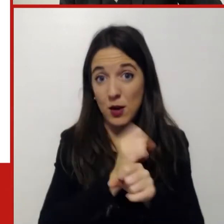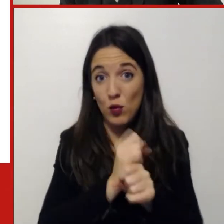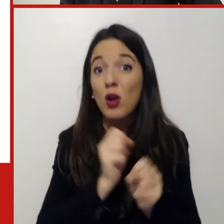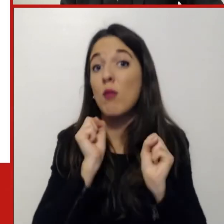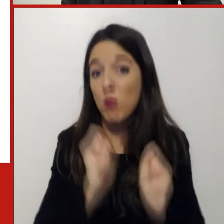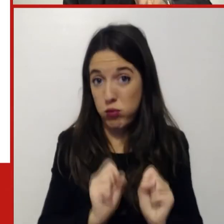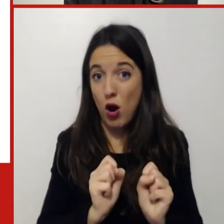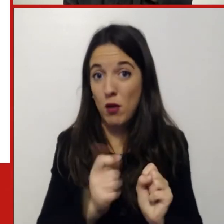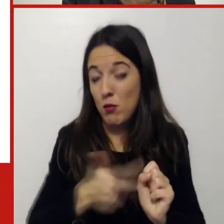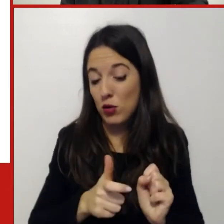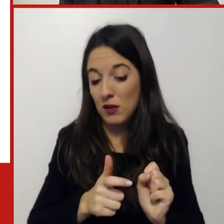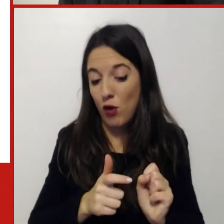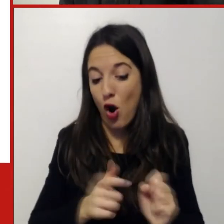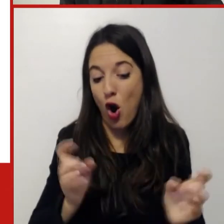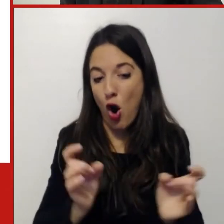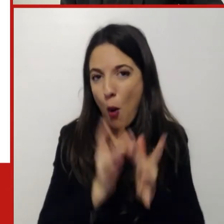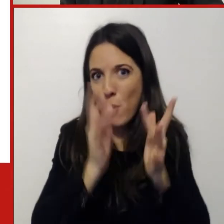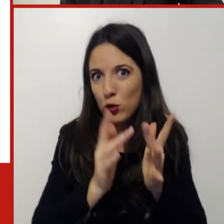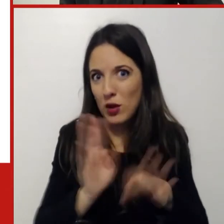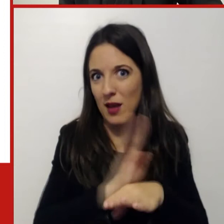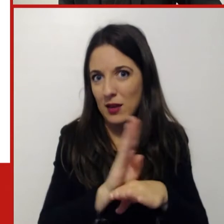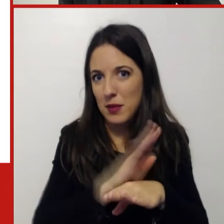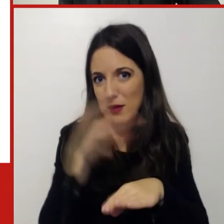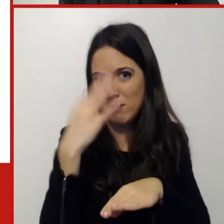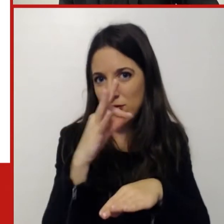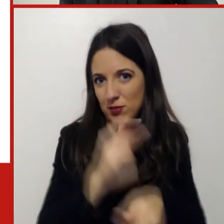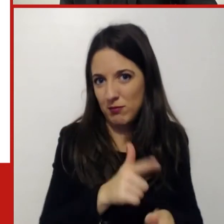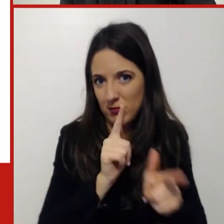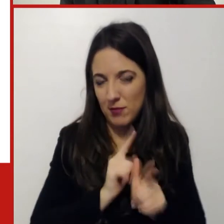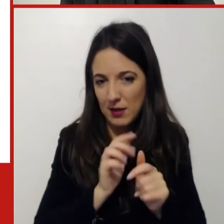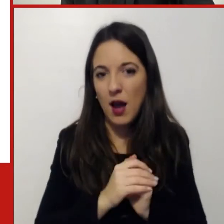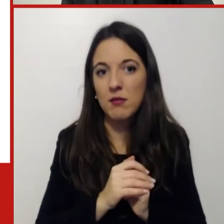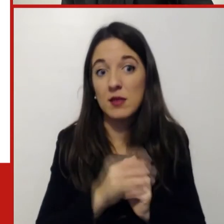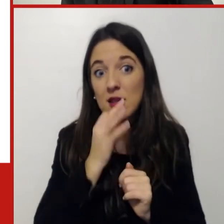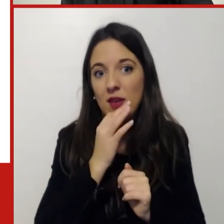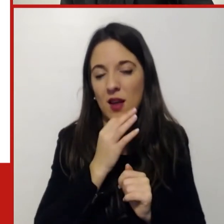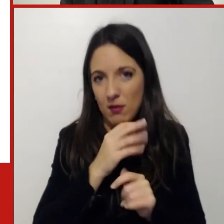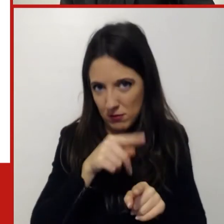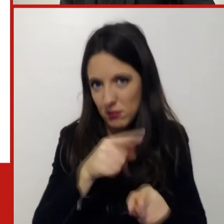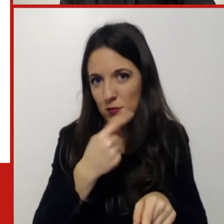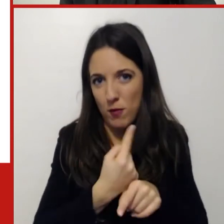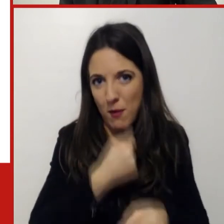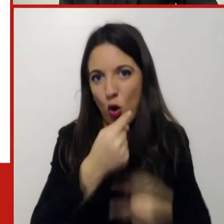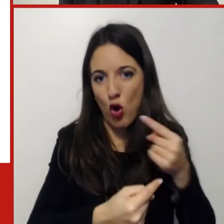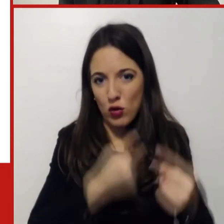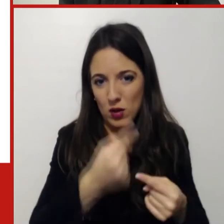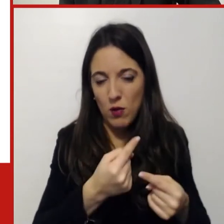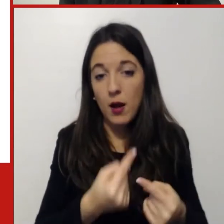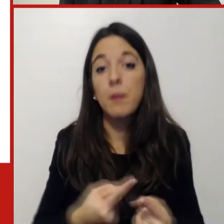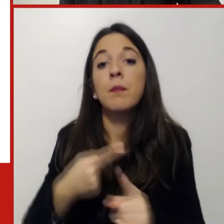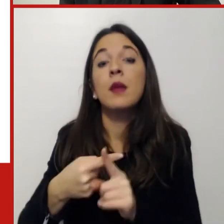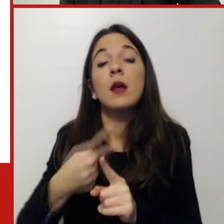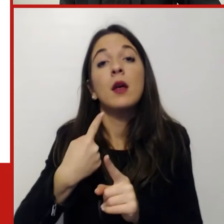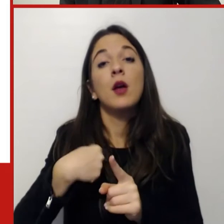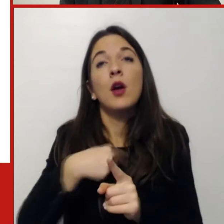mai più senza. Abbiamo anche imparato da queste ultime poll che ci sono elementi su cui